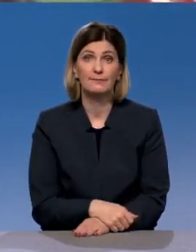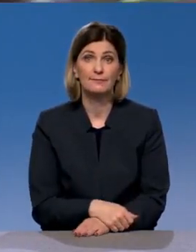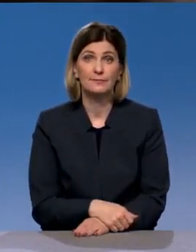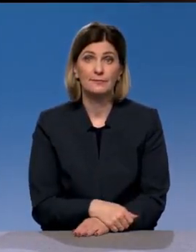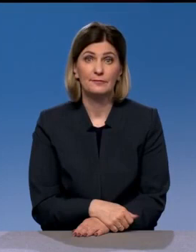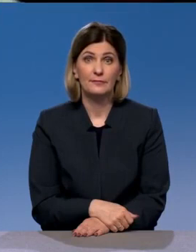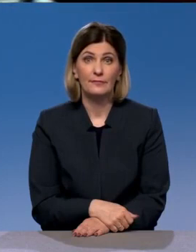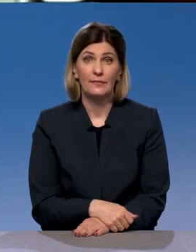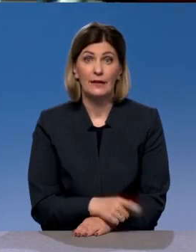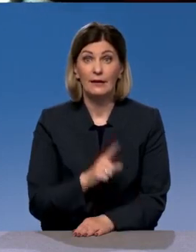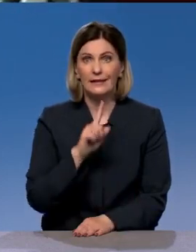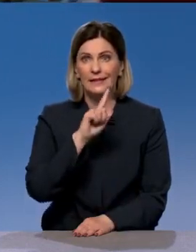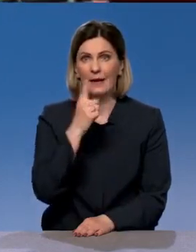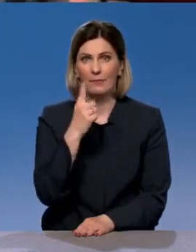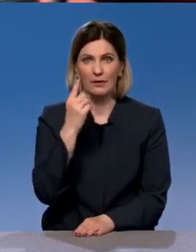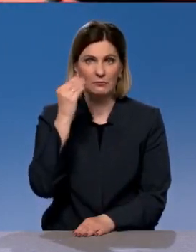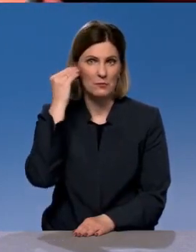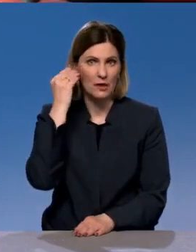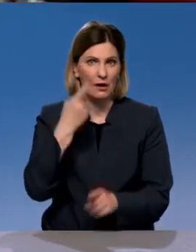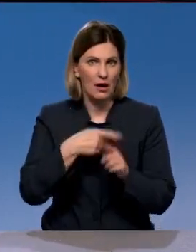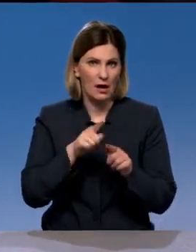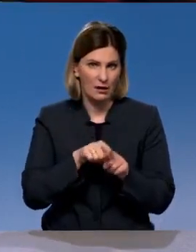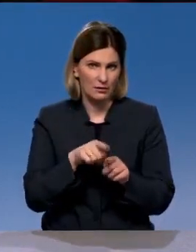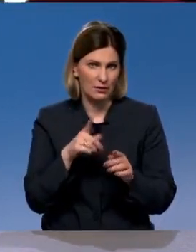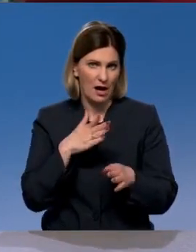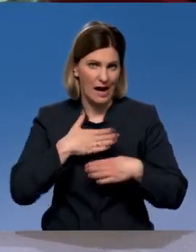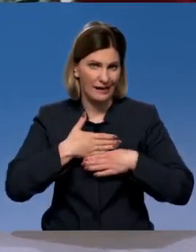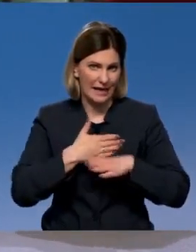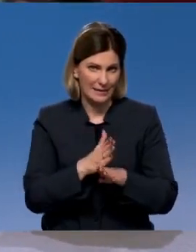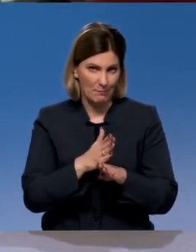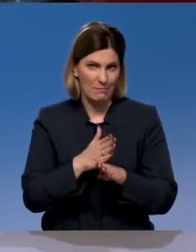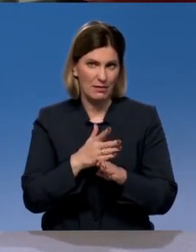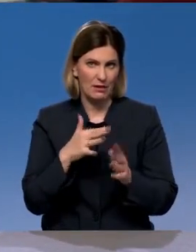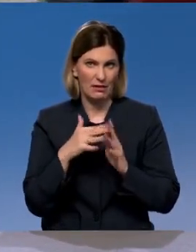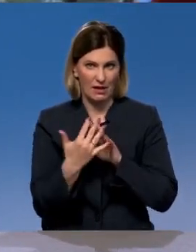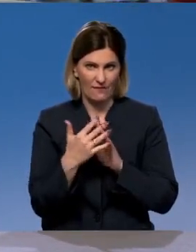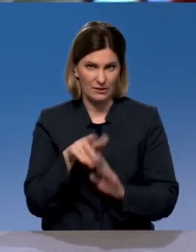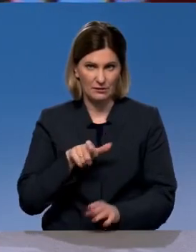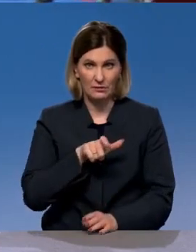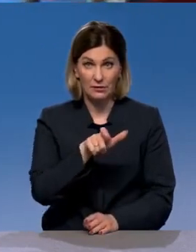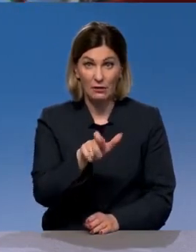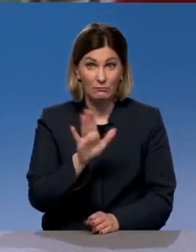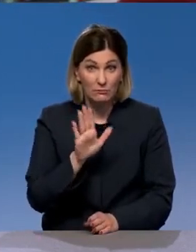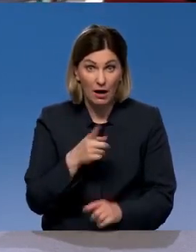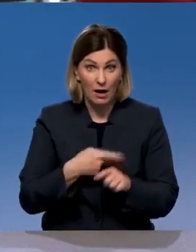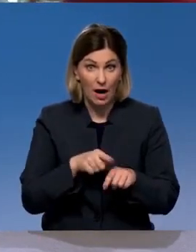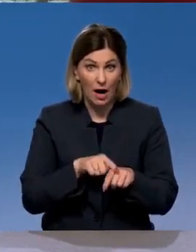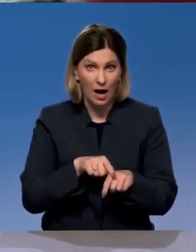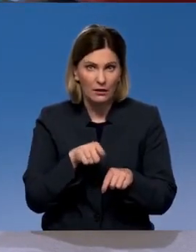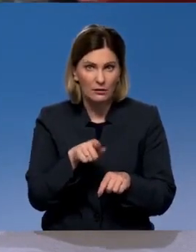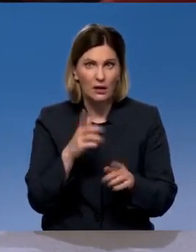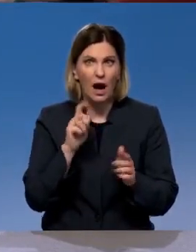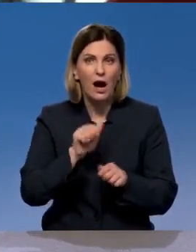На первый взгляд, это какая-то разбитая деревенская дорога. Но нет, это самое начало Комендантского проспекта. Одно из